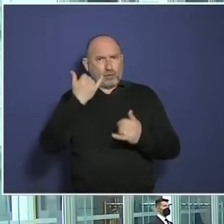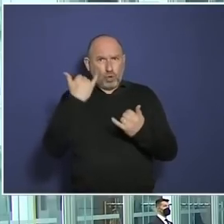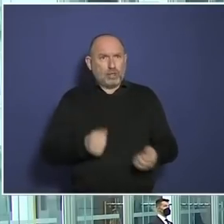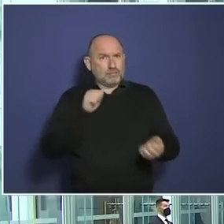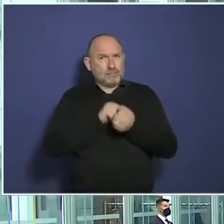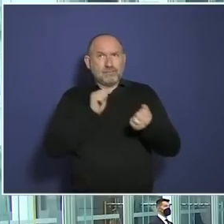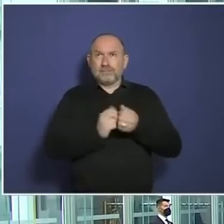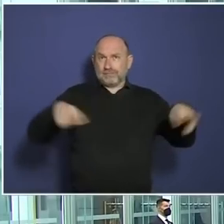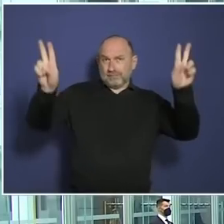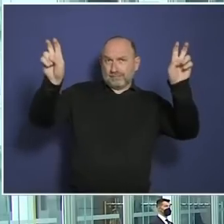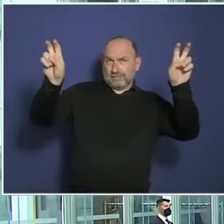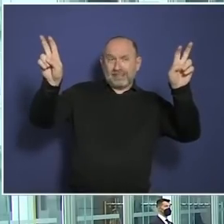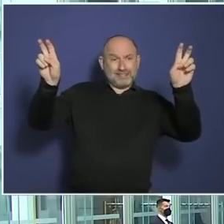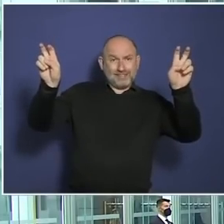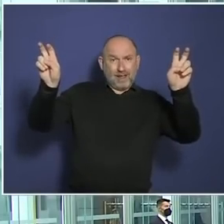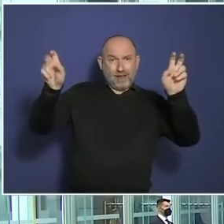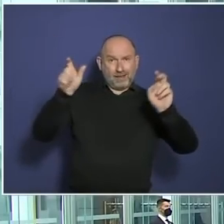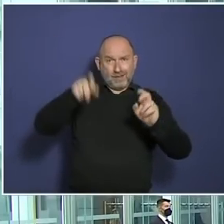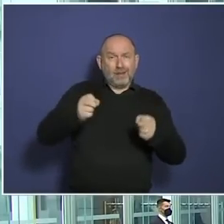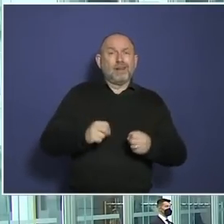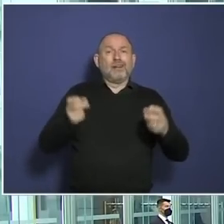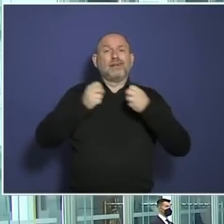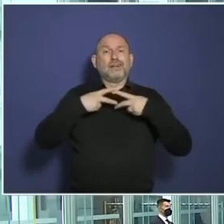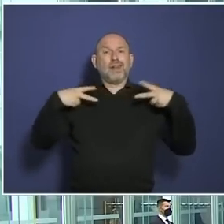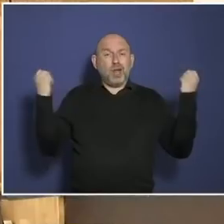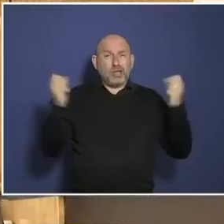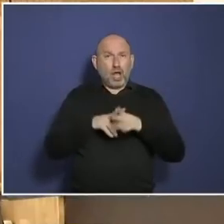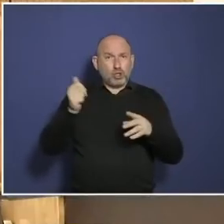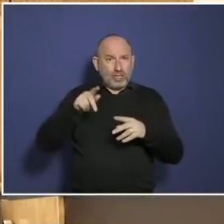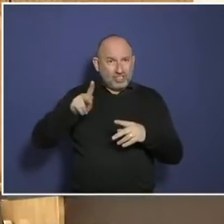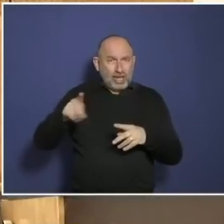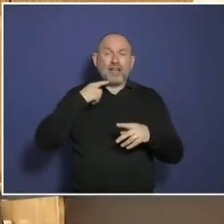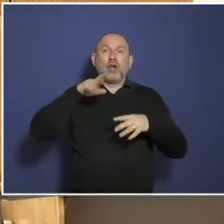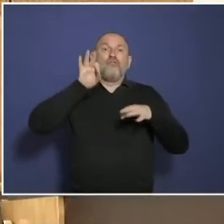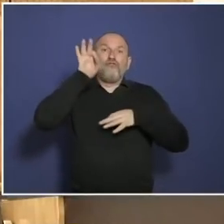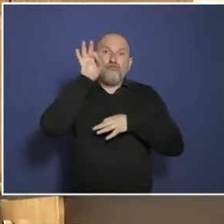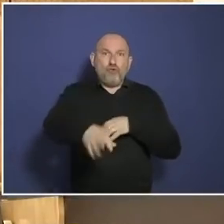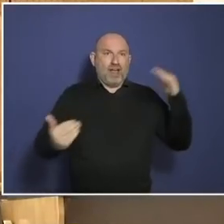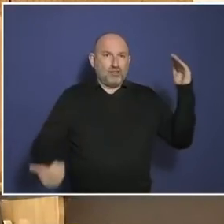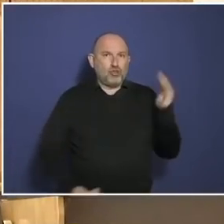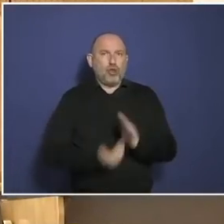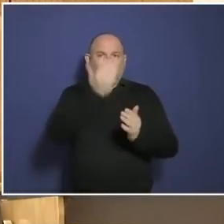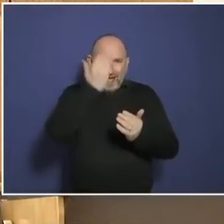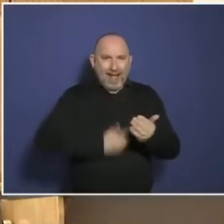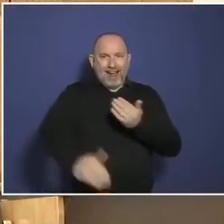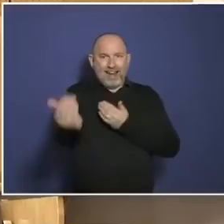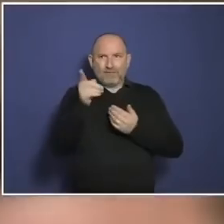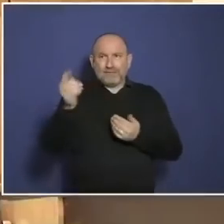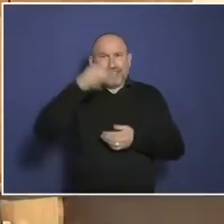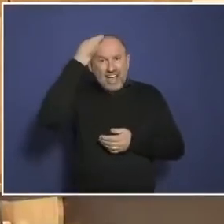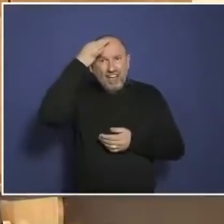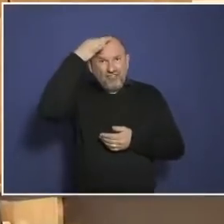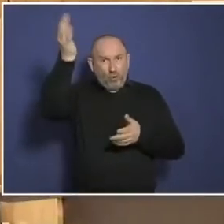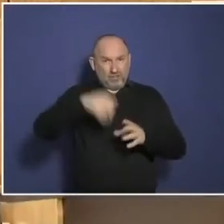Überschrift, Sie zitieren, Lauterbach und Holetschek für neuen Anlauf im Herbst, haben die das erfunden? Haben die sie